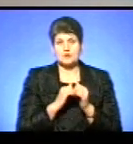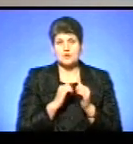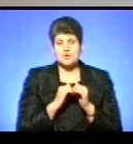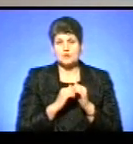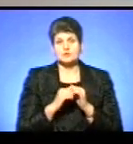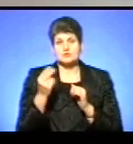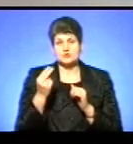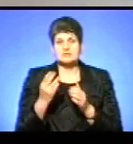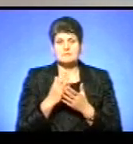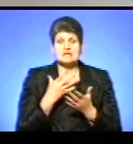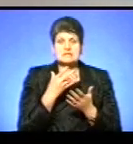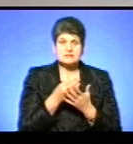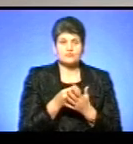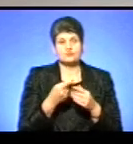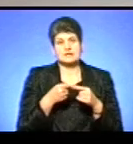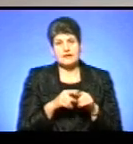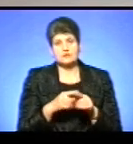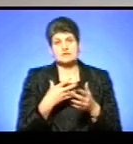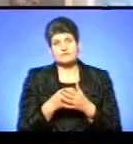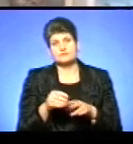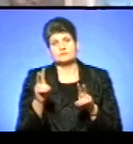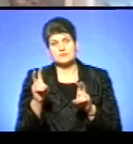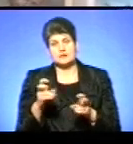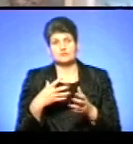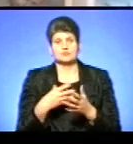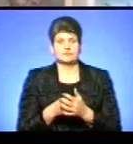художця має свій стиль, свою техніку, свої мотиви.